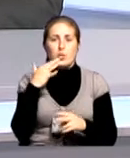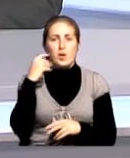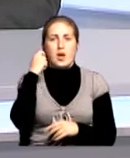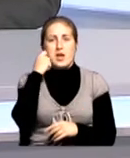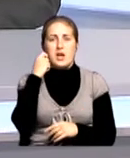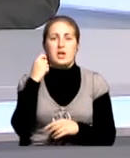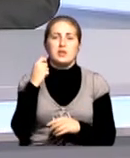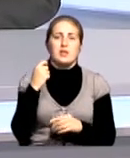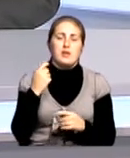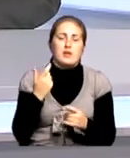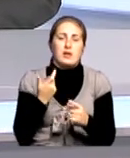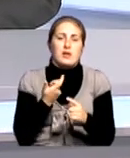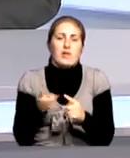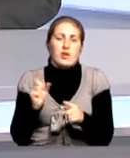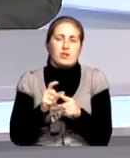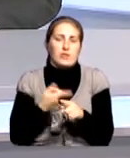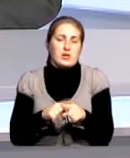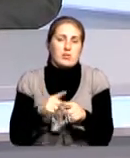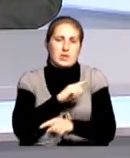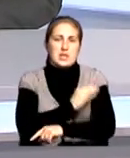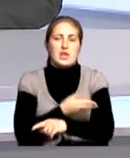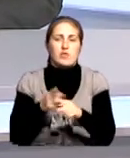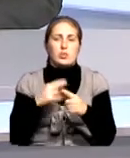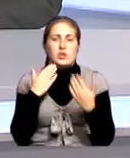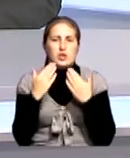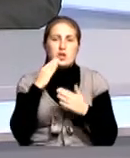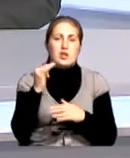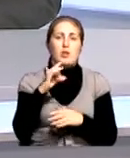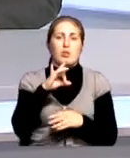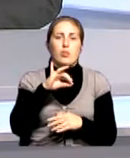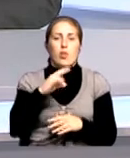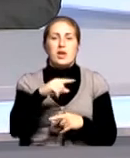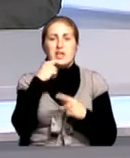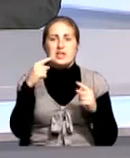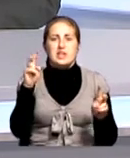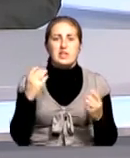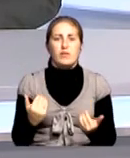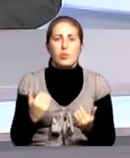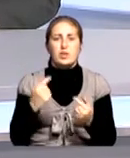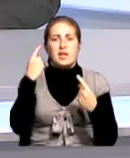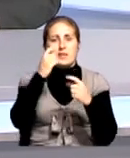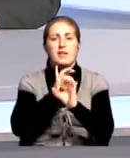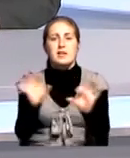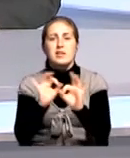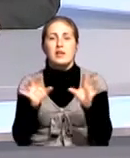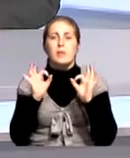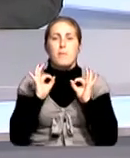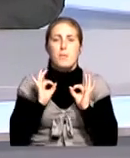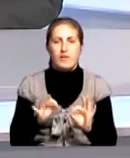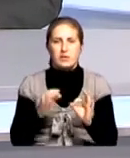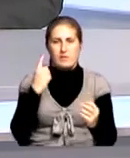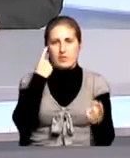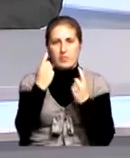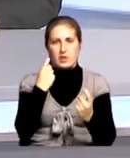мускулы в этом отношении. И роль России сегодня, в том числе в донесении правдивой информации, так